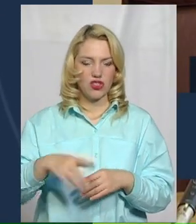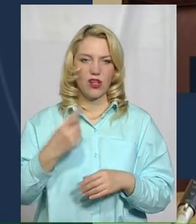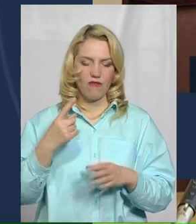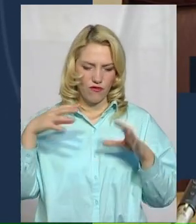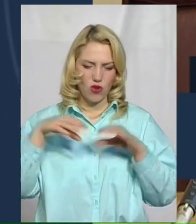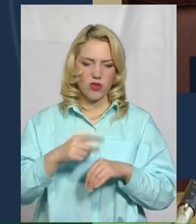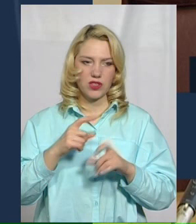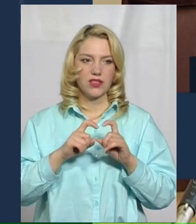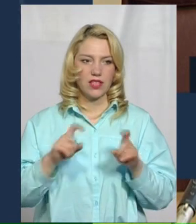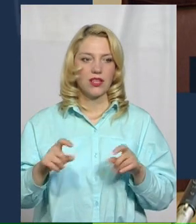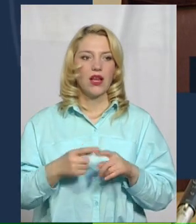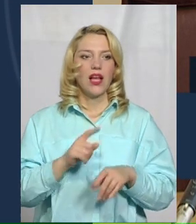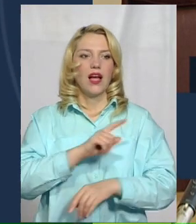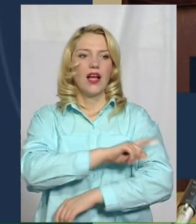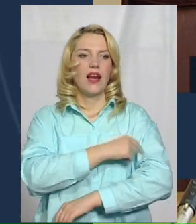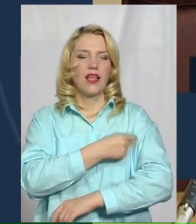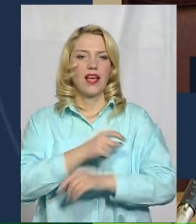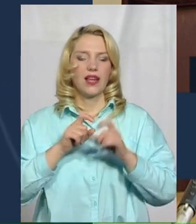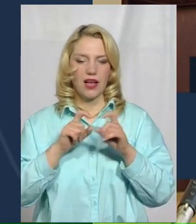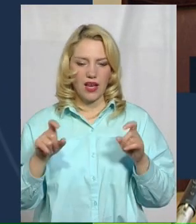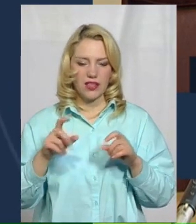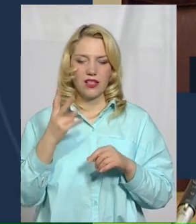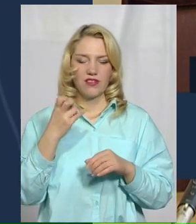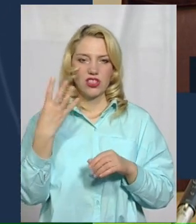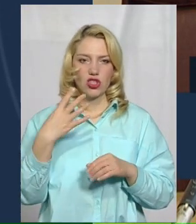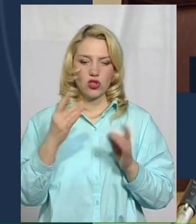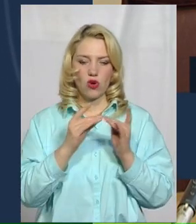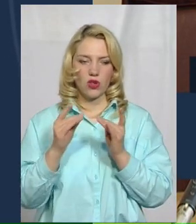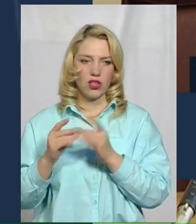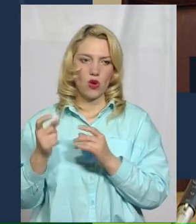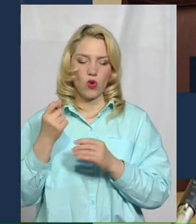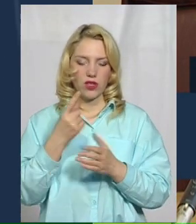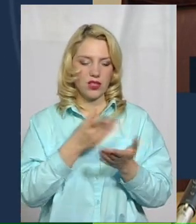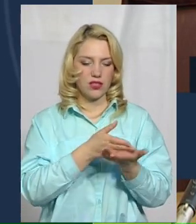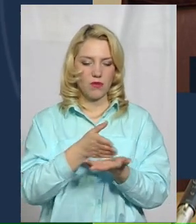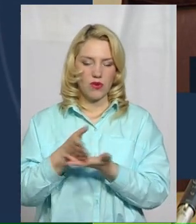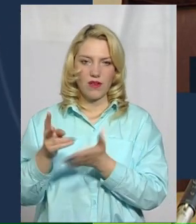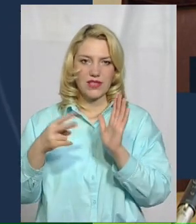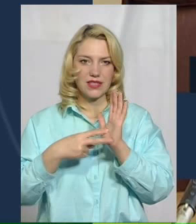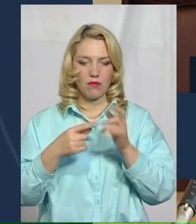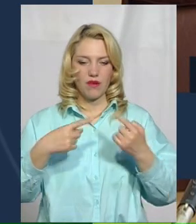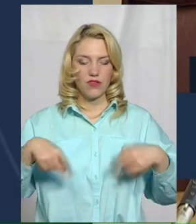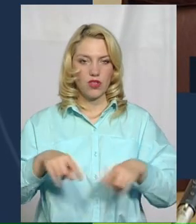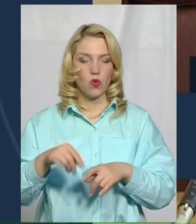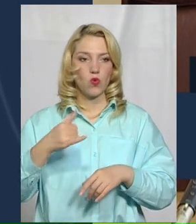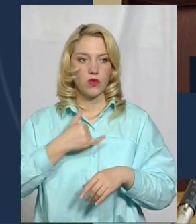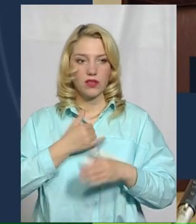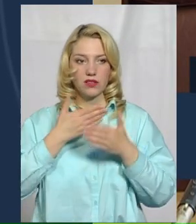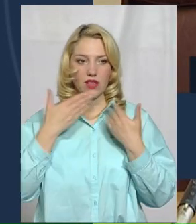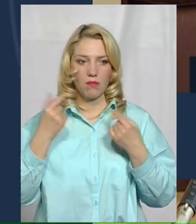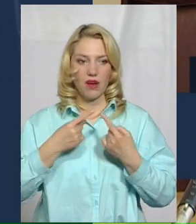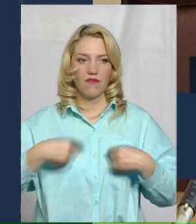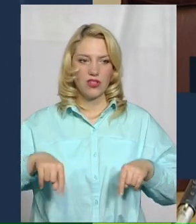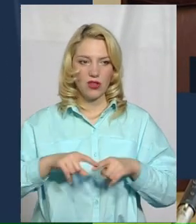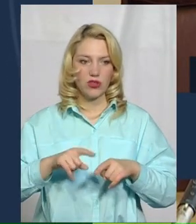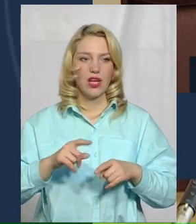розгорнуто 240 ліжок по 11 профілях в семи відділеннях. У нас немає відділення